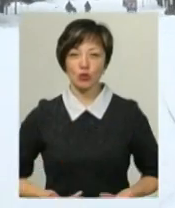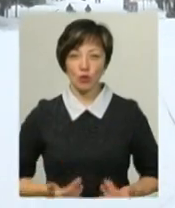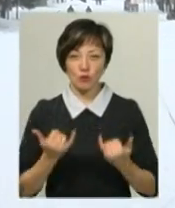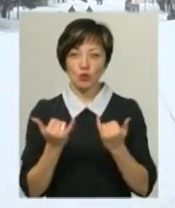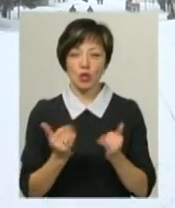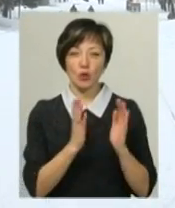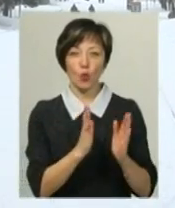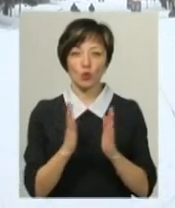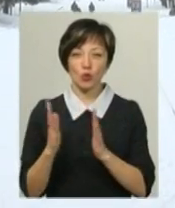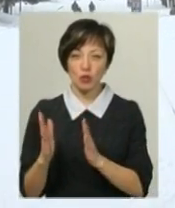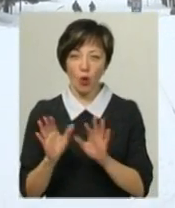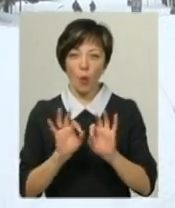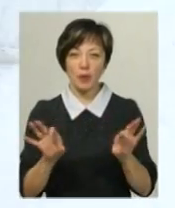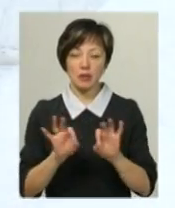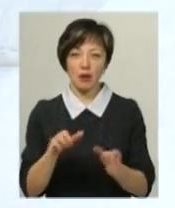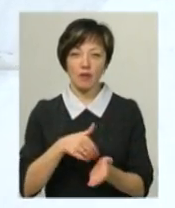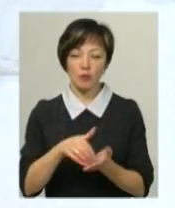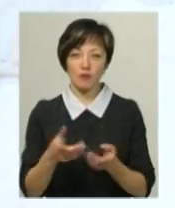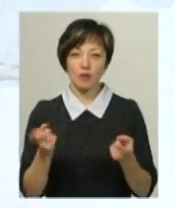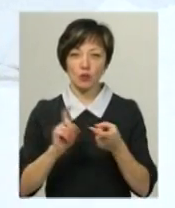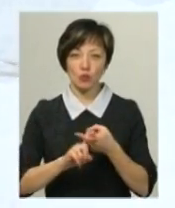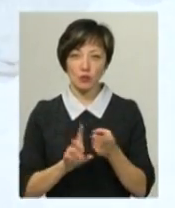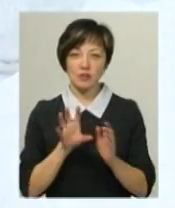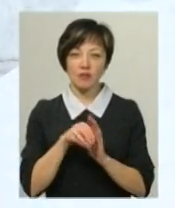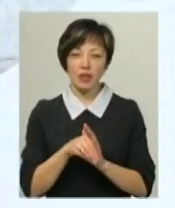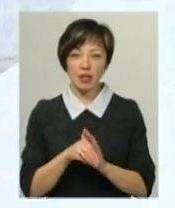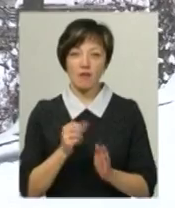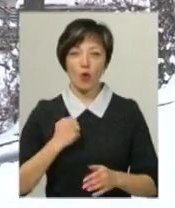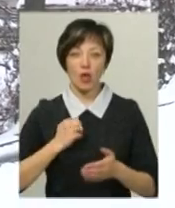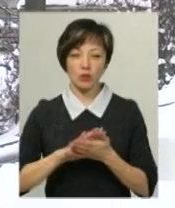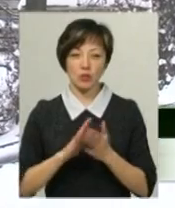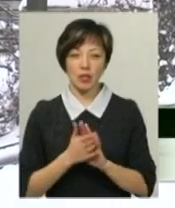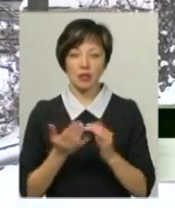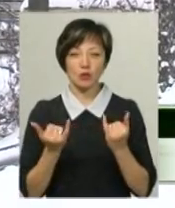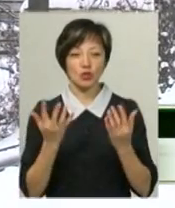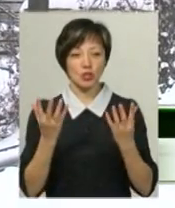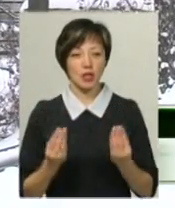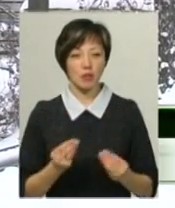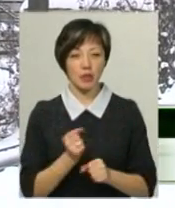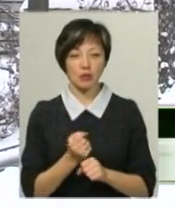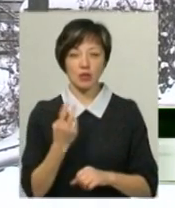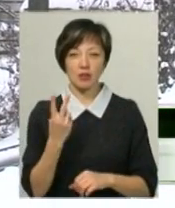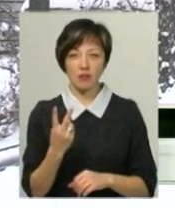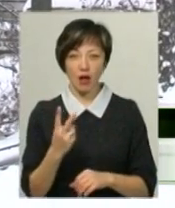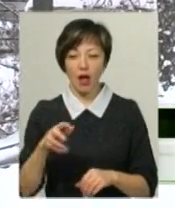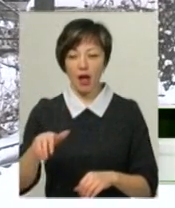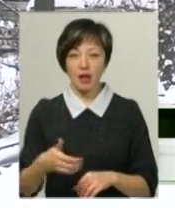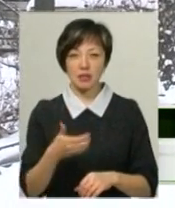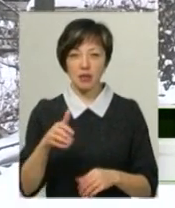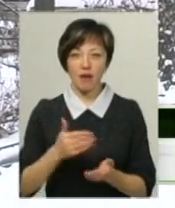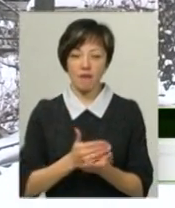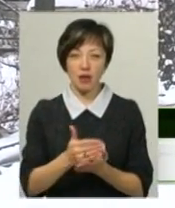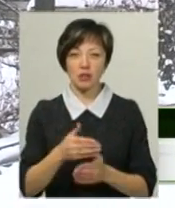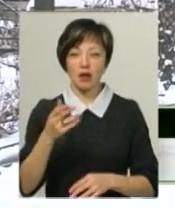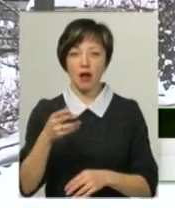сучасних гуртожитках, у коментарях відмовляють у зв'язку з введенням воєнного стану. На сьогодні працює два ескаватора, кран